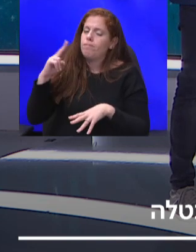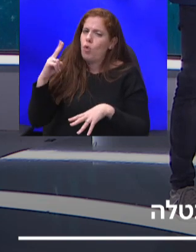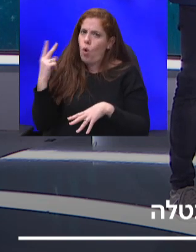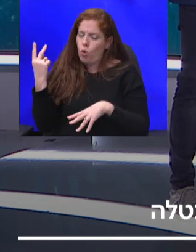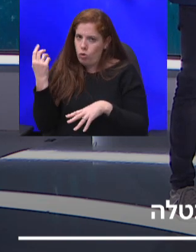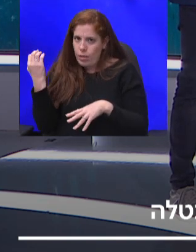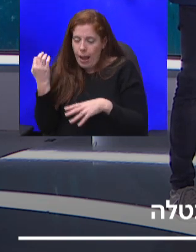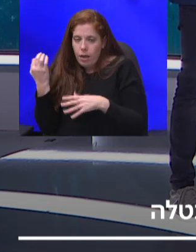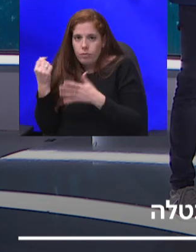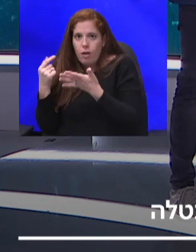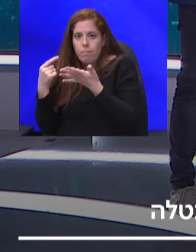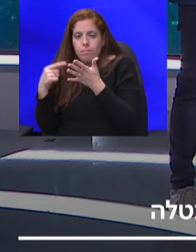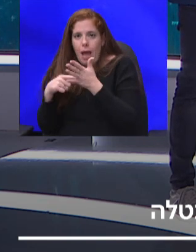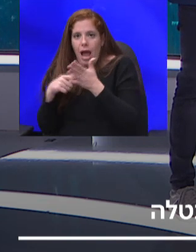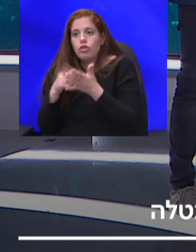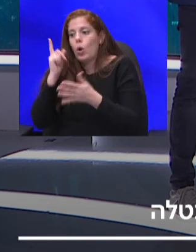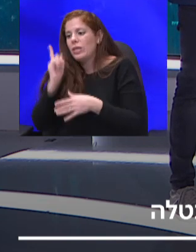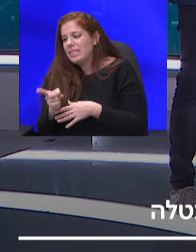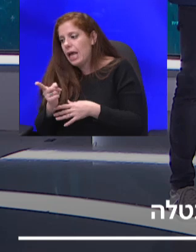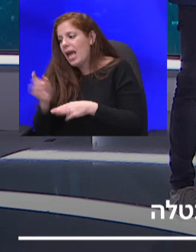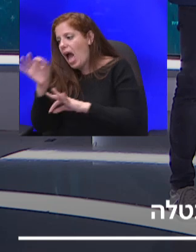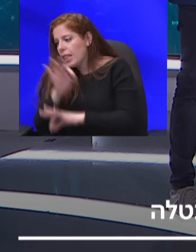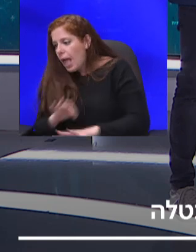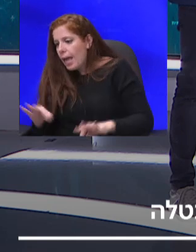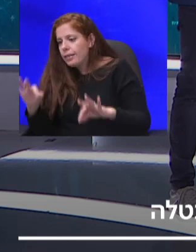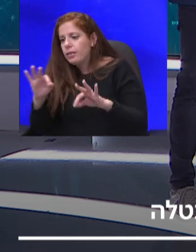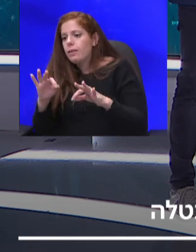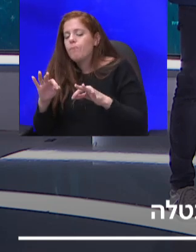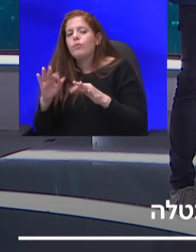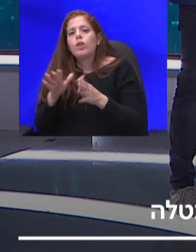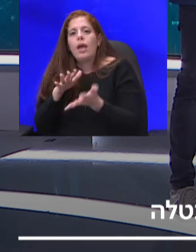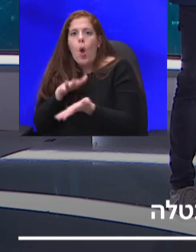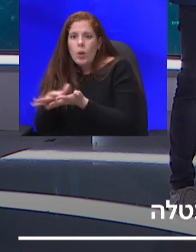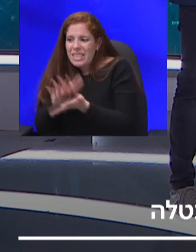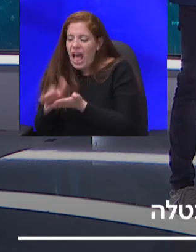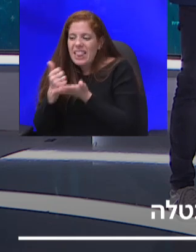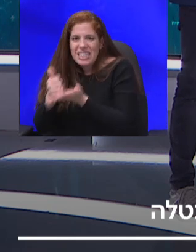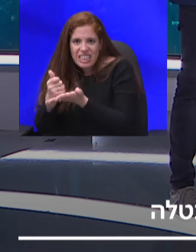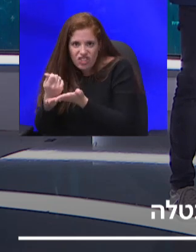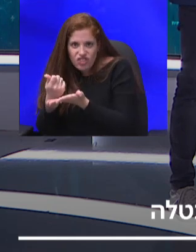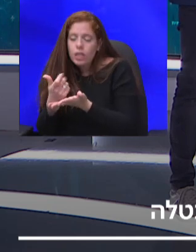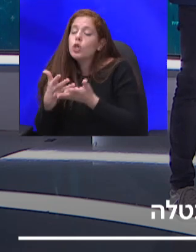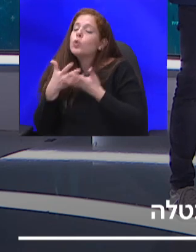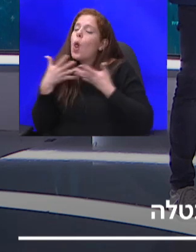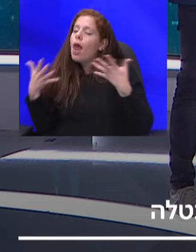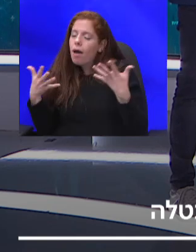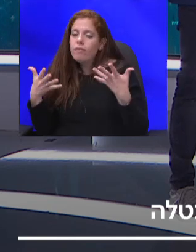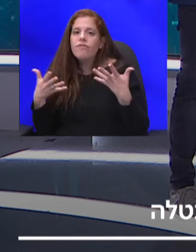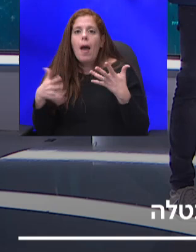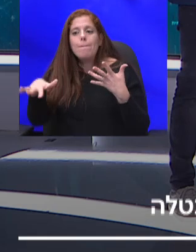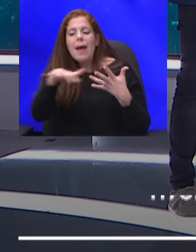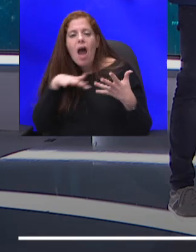נצטרך עדיין, הוצאה תקציבית מאוד גדולה, והמרחב של הממשלה להמשיך